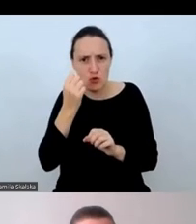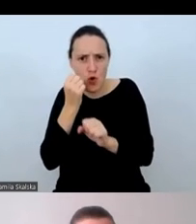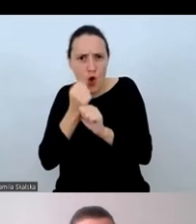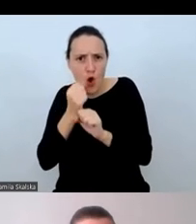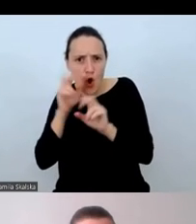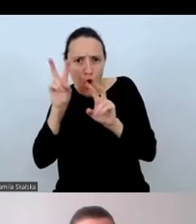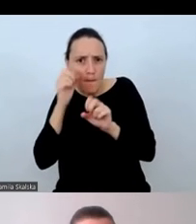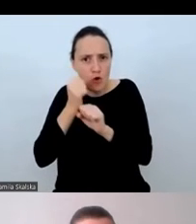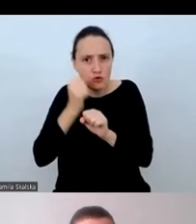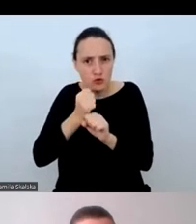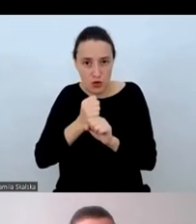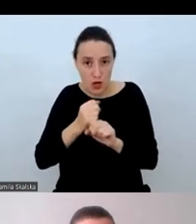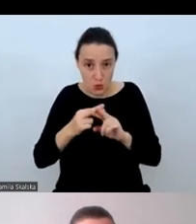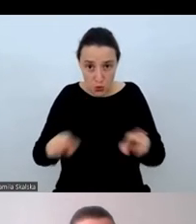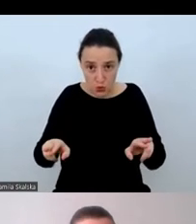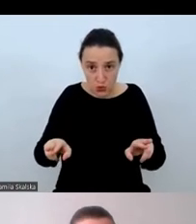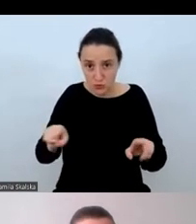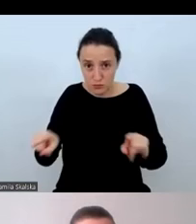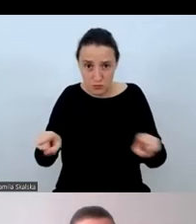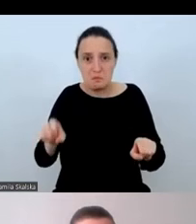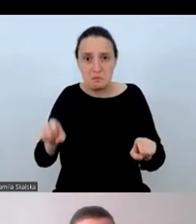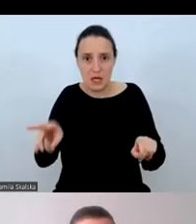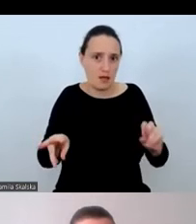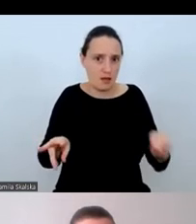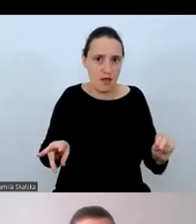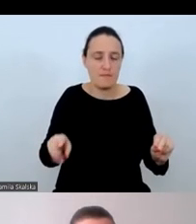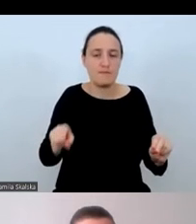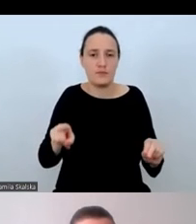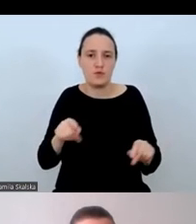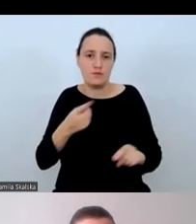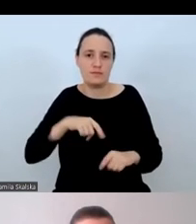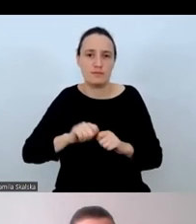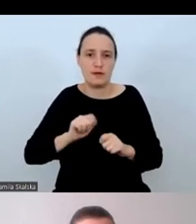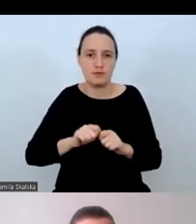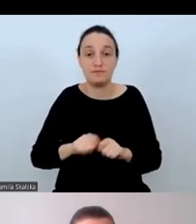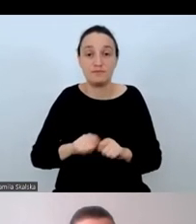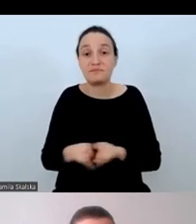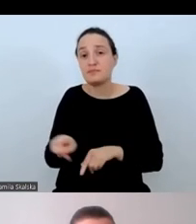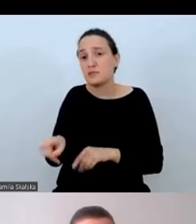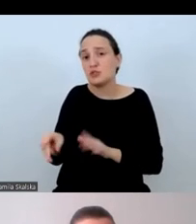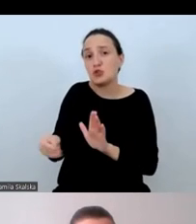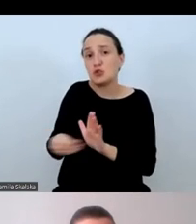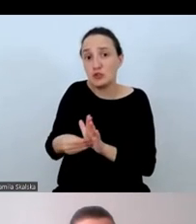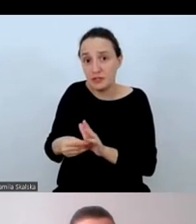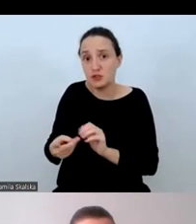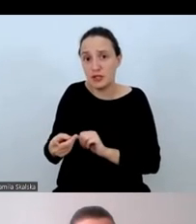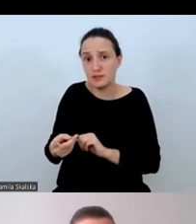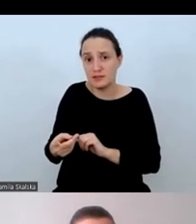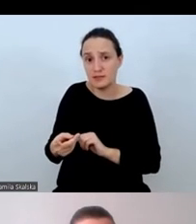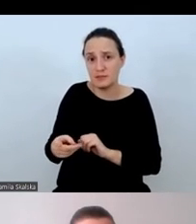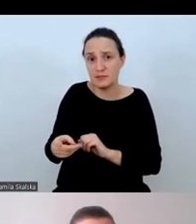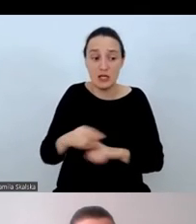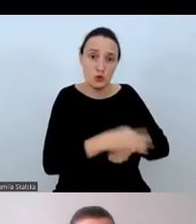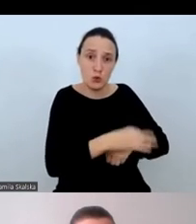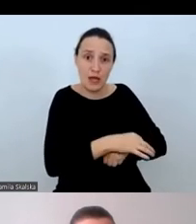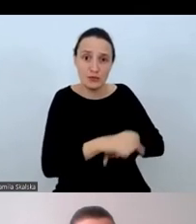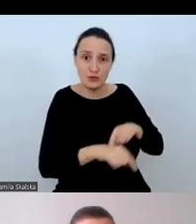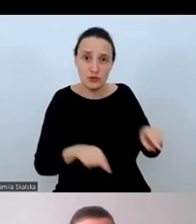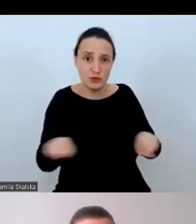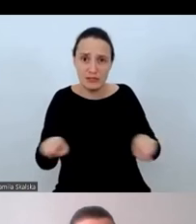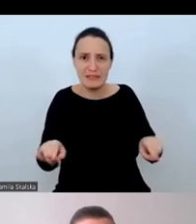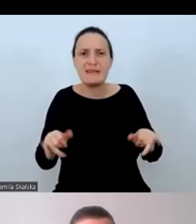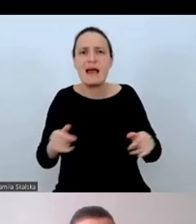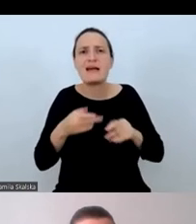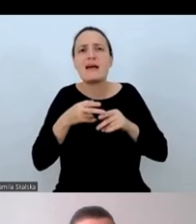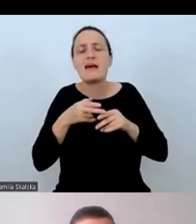nas również, czy istnieją różnice w tym, jak doświadczeni profesjonalni tłumacze środowiskowi i studenci tłumaczeń ustnych radzą sobie